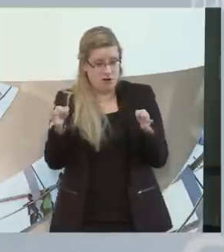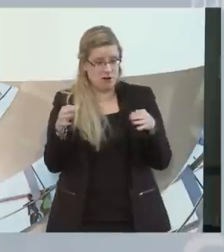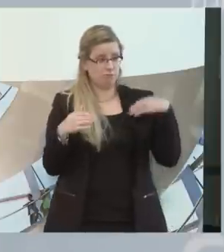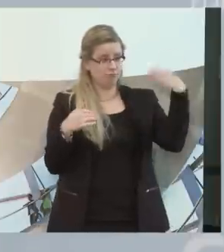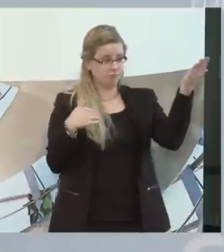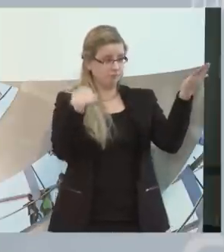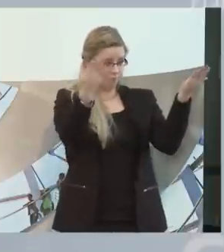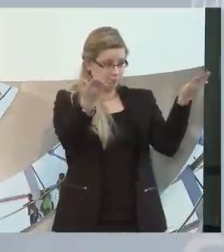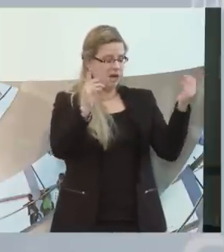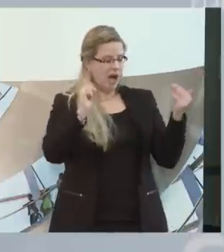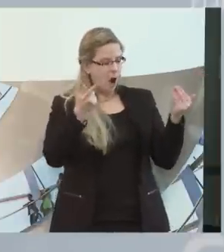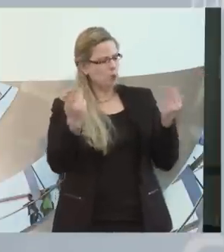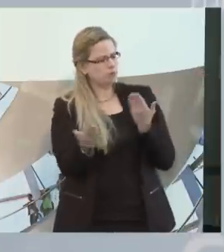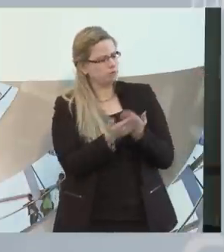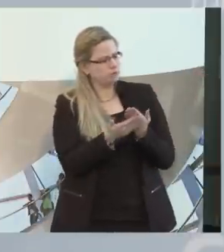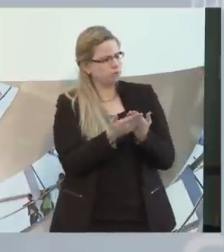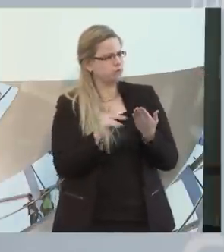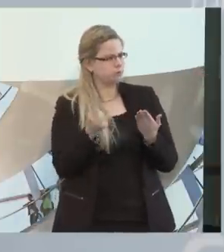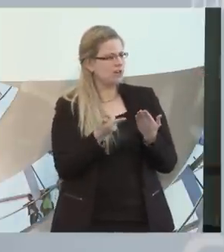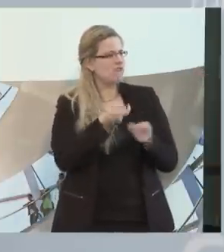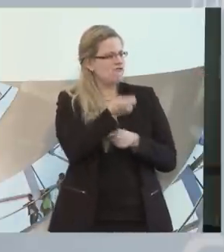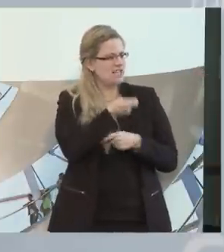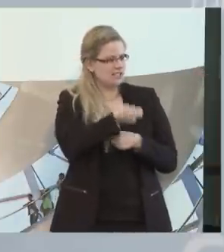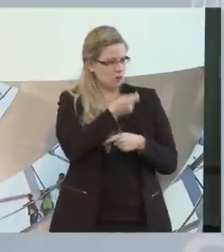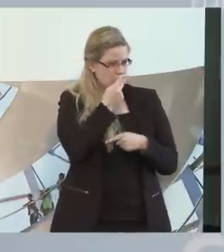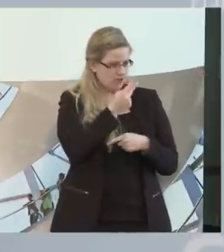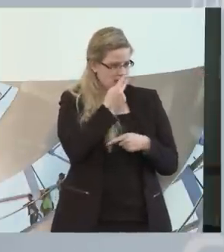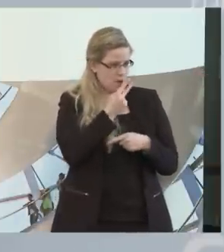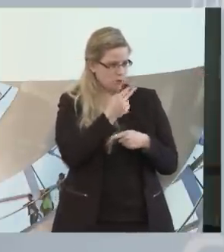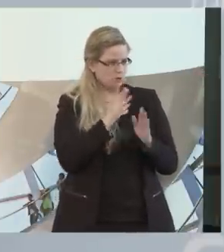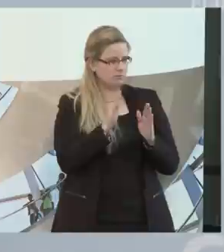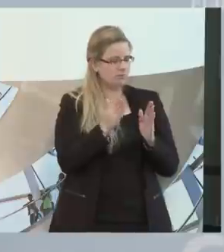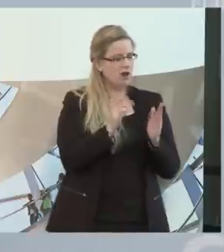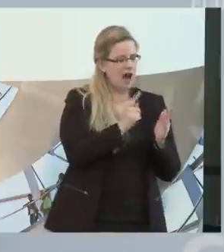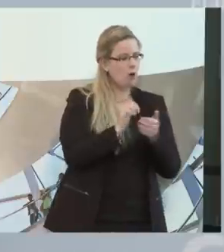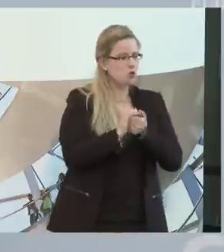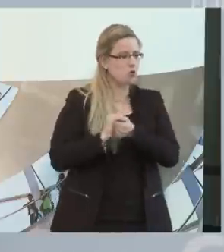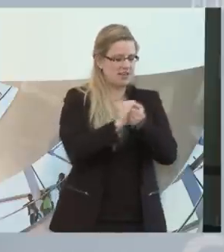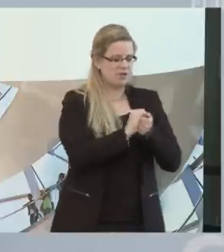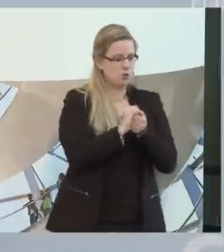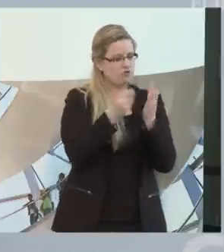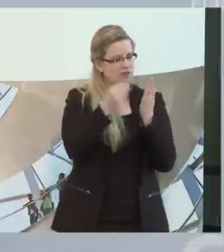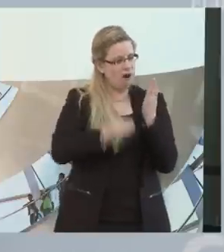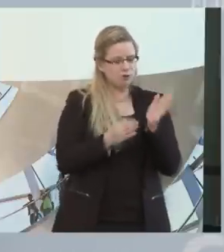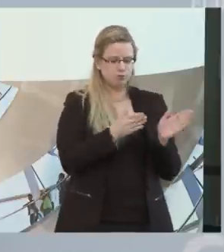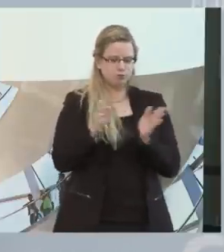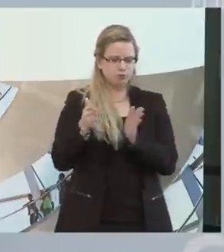vernünftigen Finanzierung hinterlegt. Die Spielräume gibt uns aber eben auch der Koalitionsvertrag, weil ja der Pflegeversicherungsbeitrag